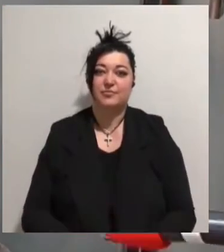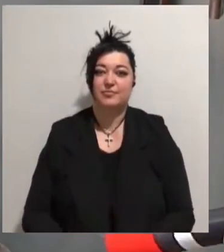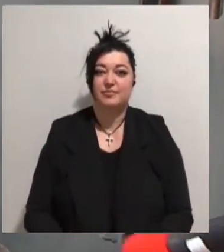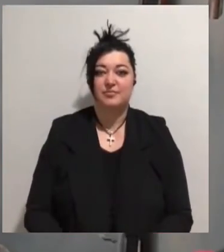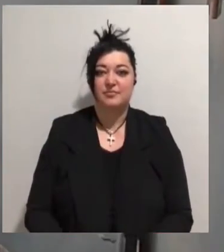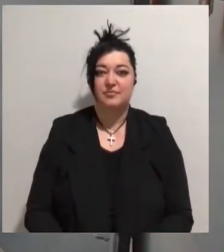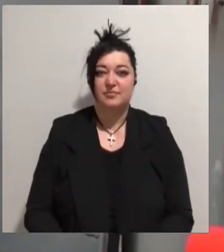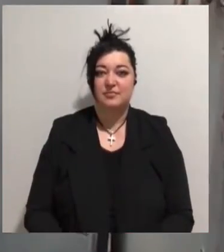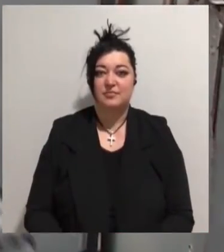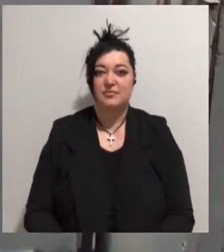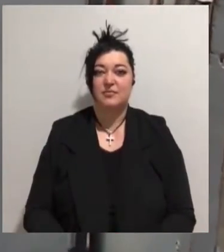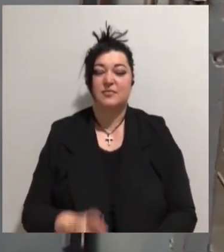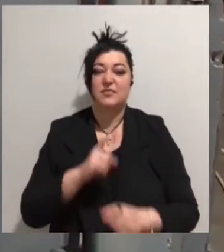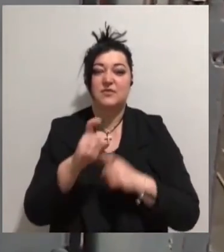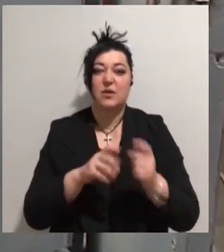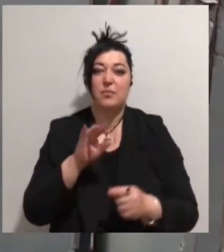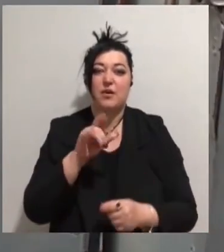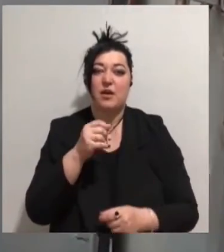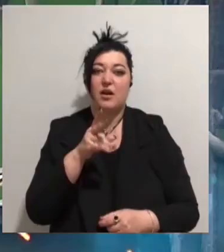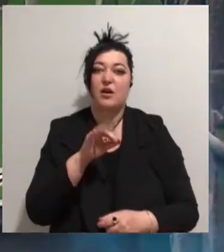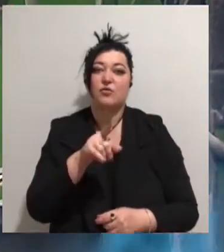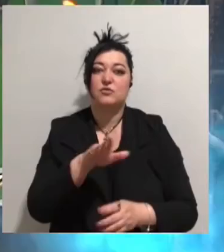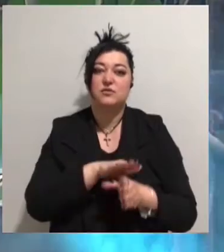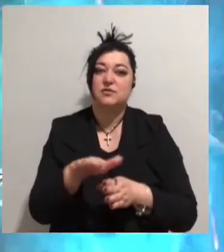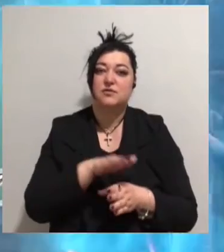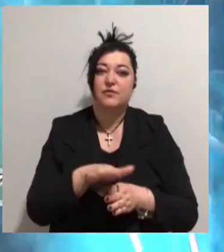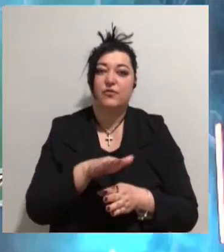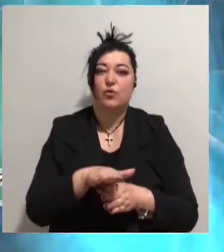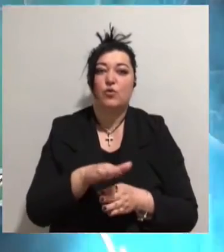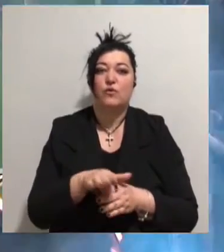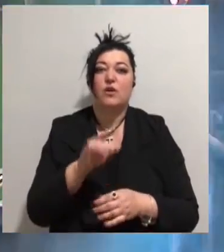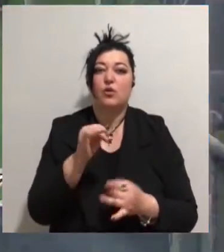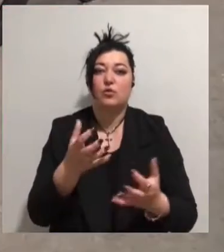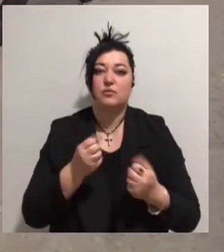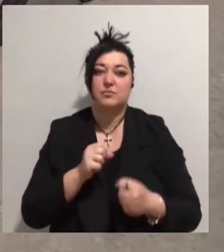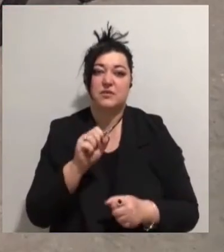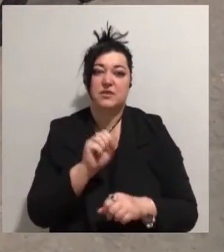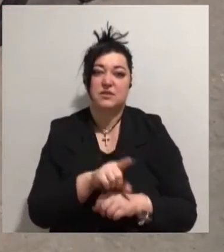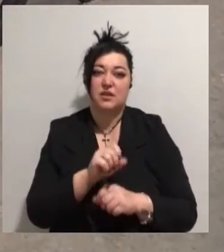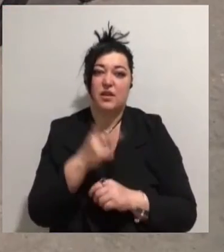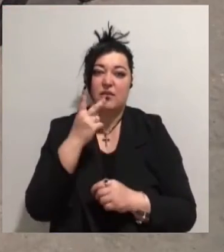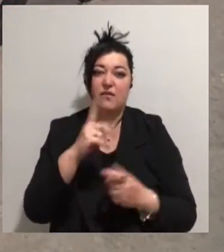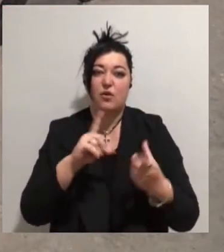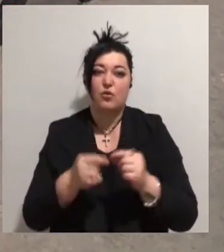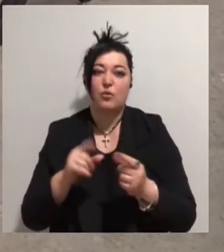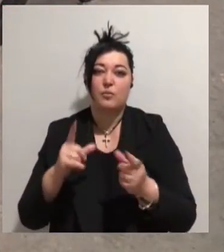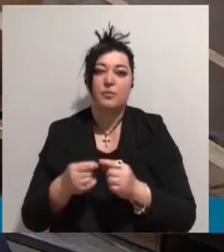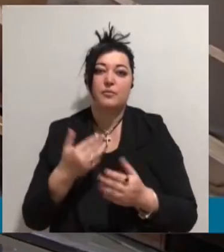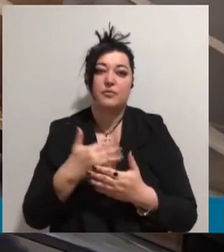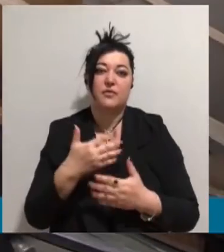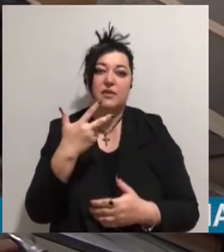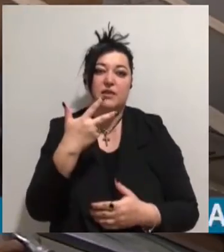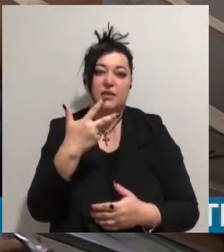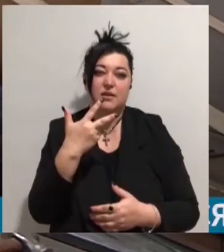Зварювальник Михайло Гусаров створював кронштейни для сидінь. Отримав завдання виготовити два комплекти. Це приблизно три десятки одиниць.